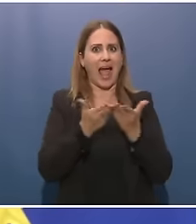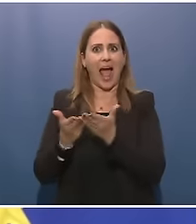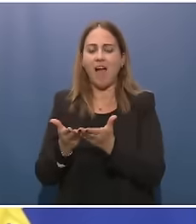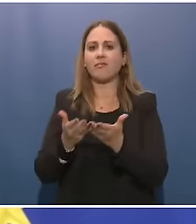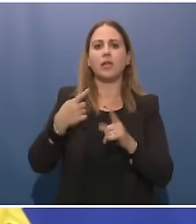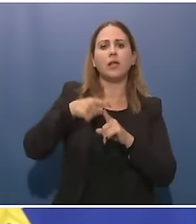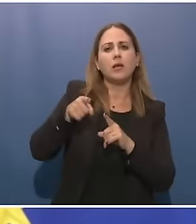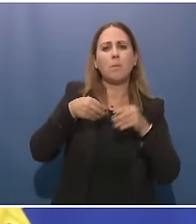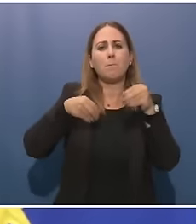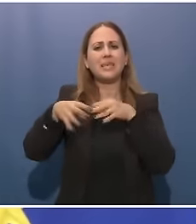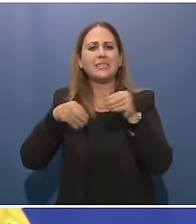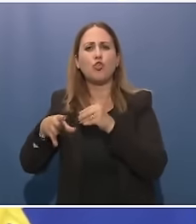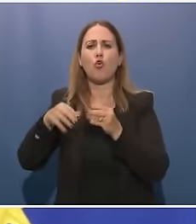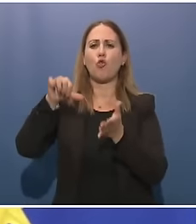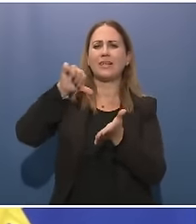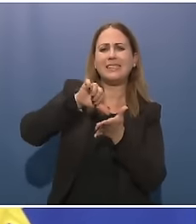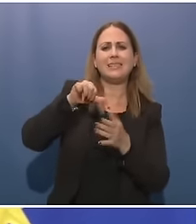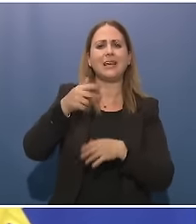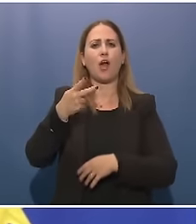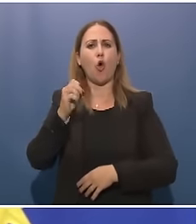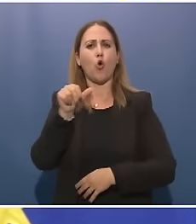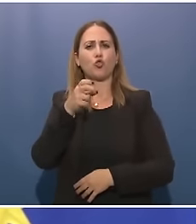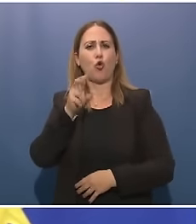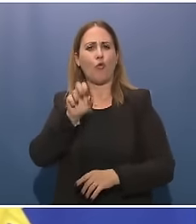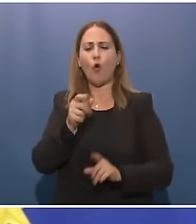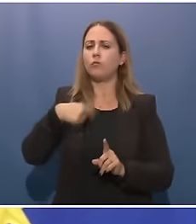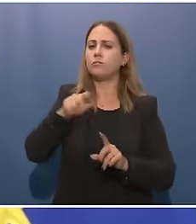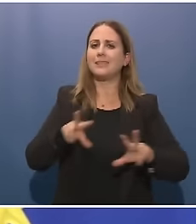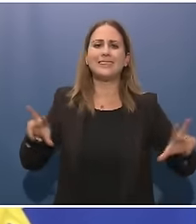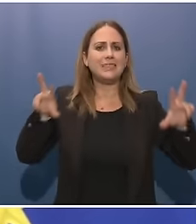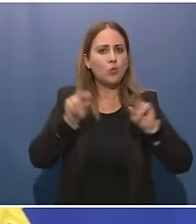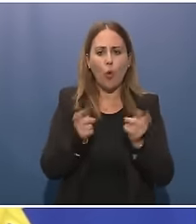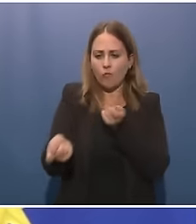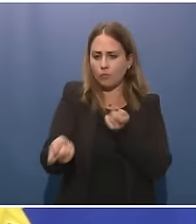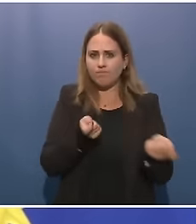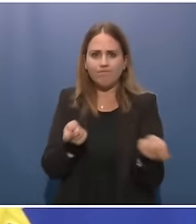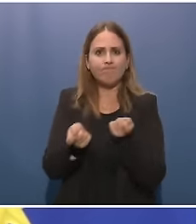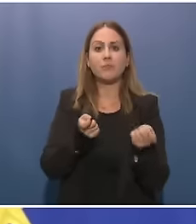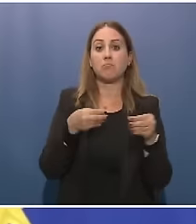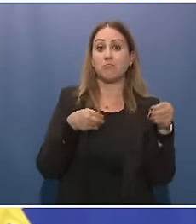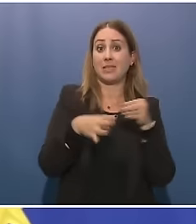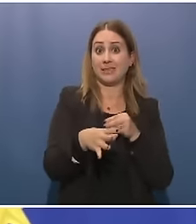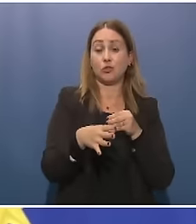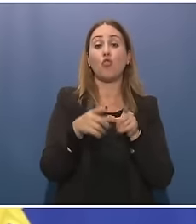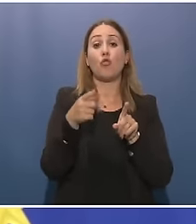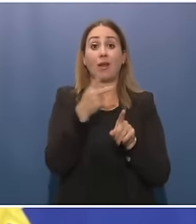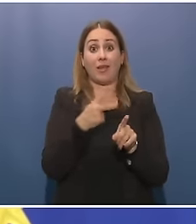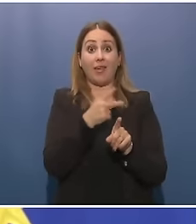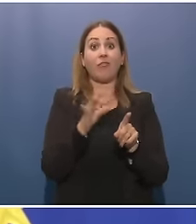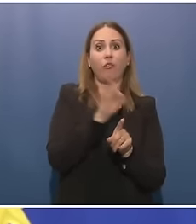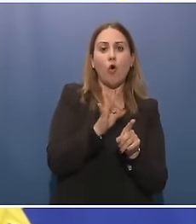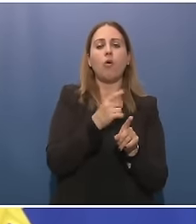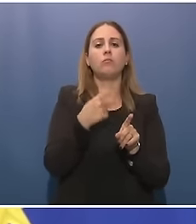in Kosovo, dove abbiamo nuovamente assunto il comando della missione K4 da pochi giorni, a testimonianza dello storico